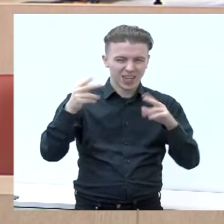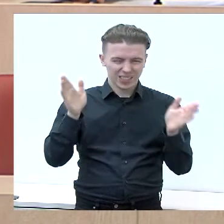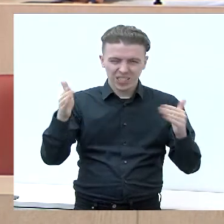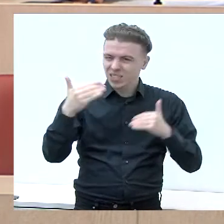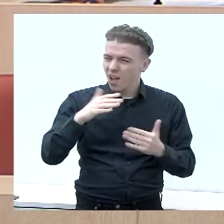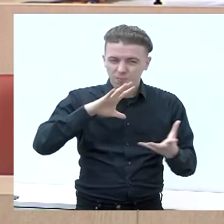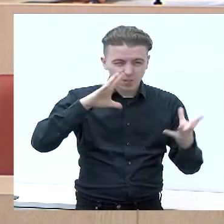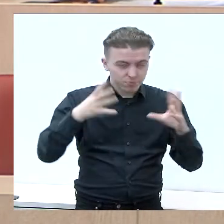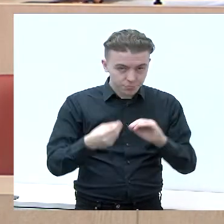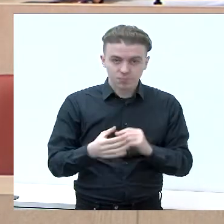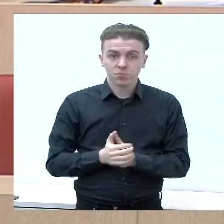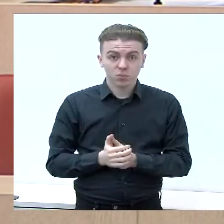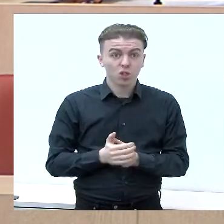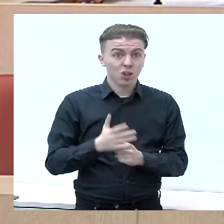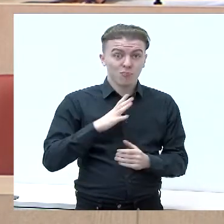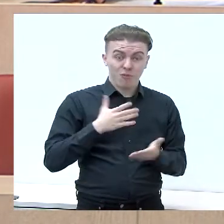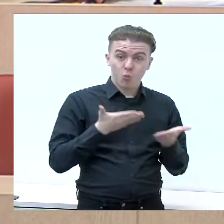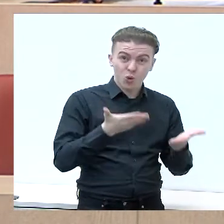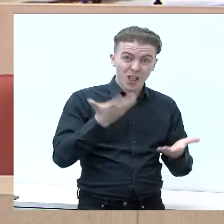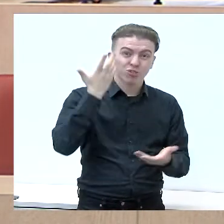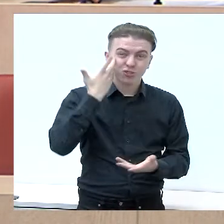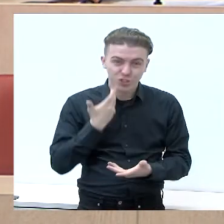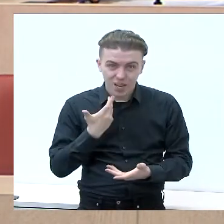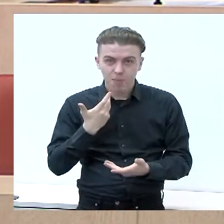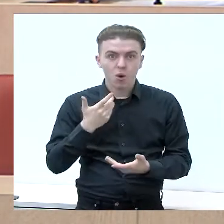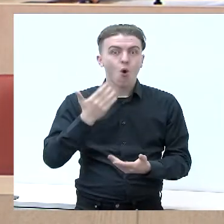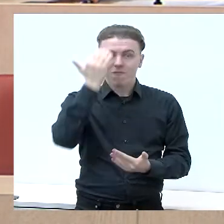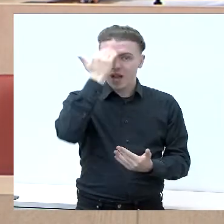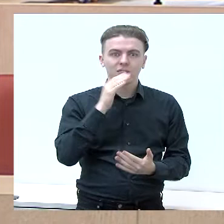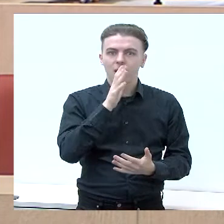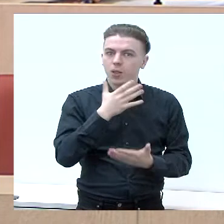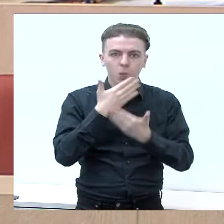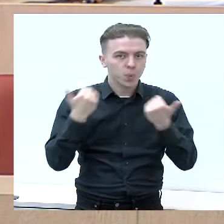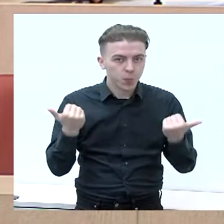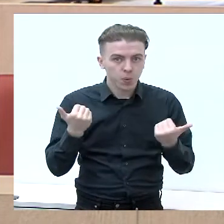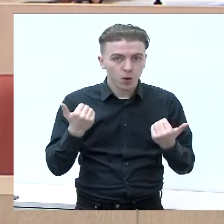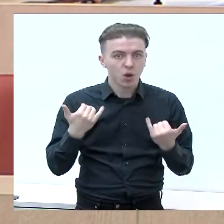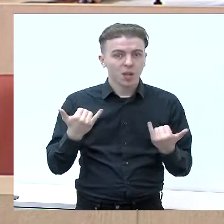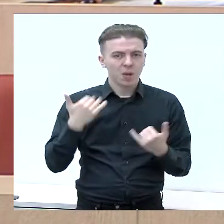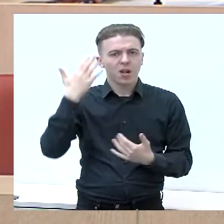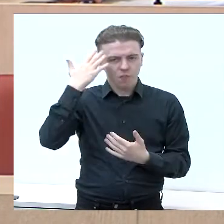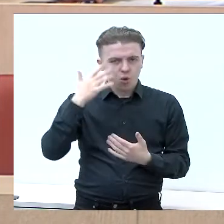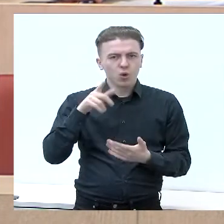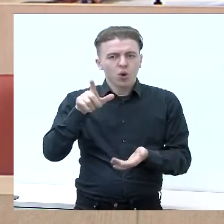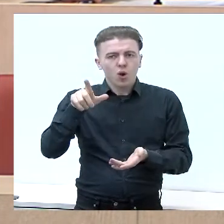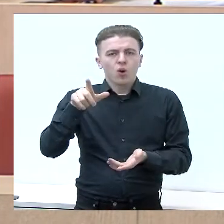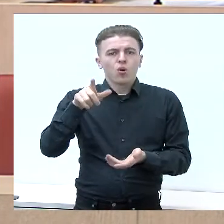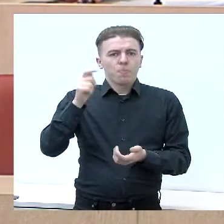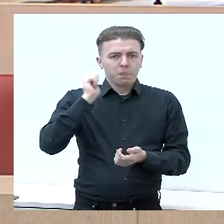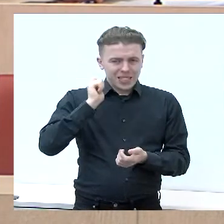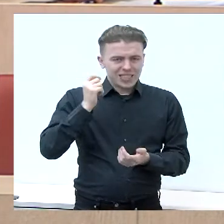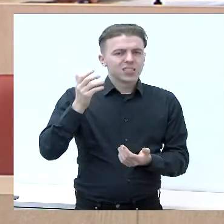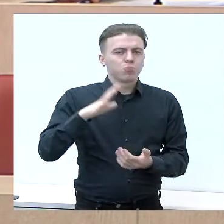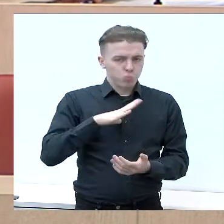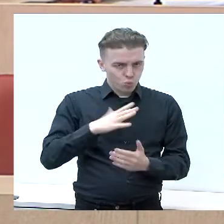kūrėndavome tik tai žiemą, vasarą vandens nebūdavo. Aš tikrai galvoju, kad kalvarijoje ta pirtis, jinai būdavo, buvo